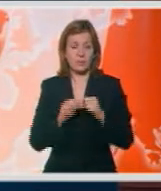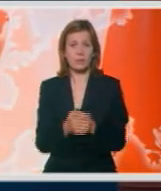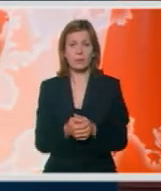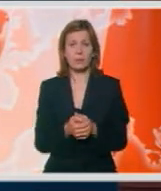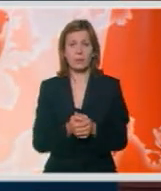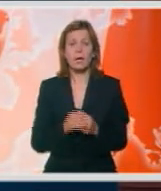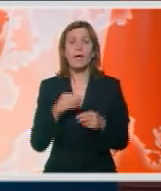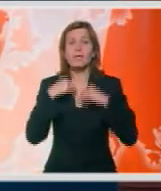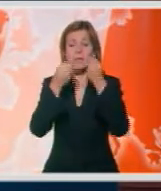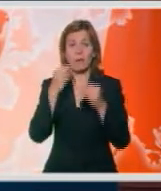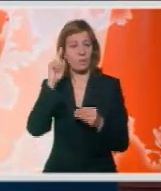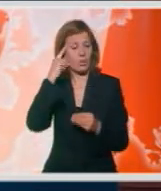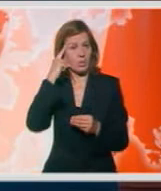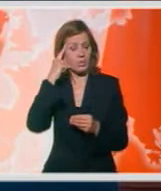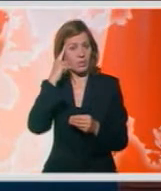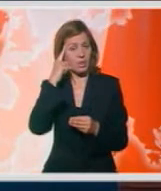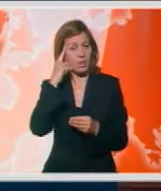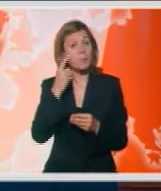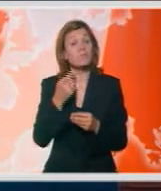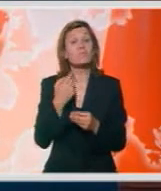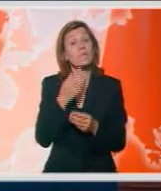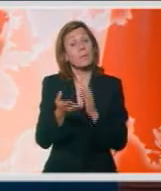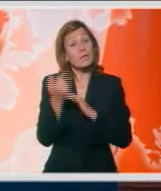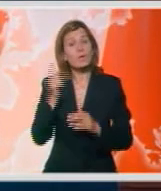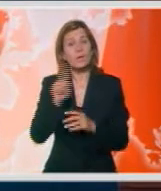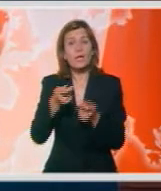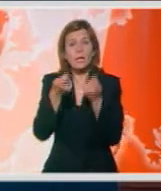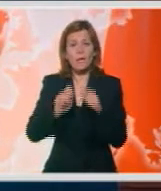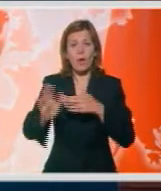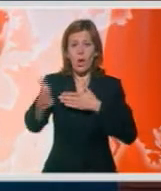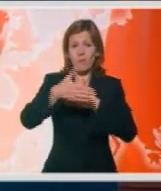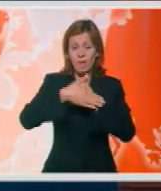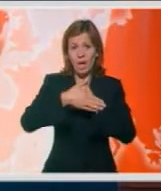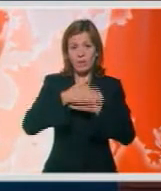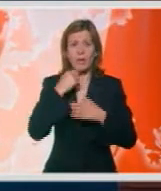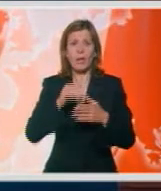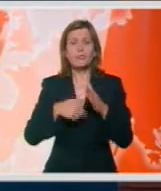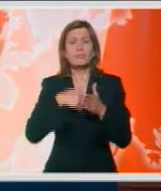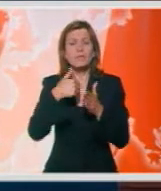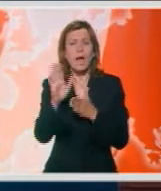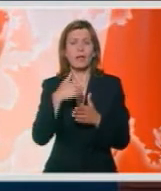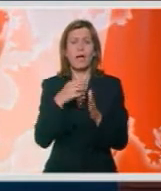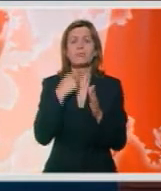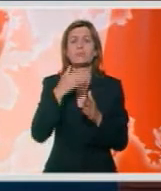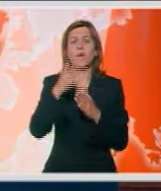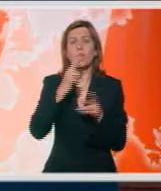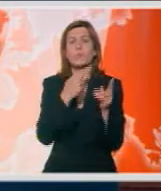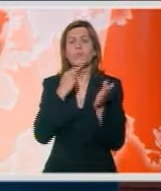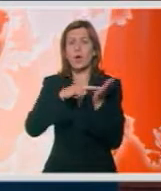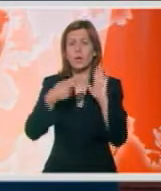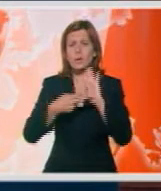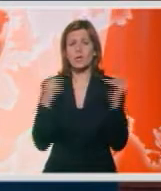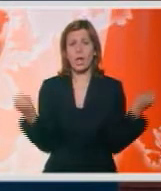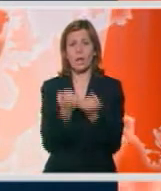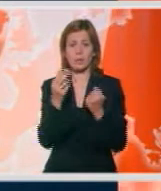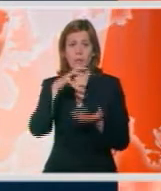Savet odavno mišljenje, međutim, nije zatvorilo vrata za dalje spoljno-političke akcije Republike